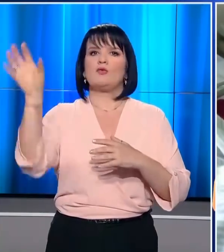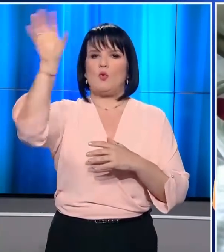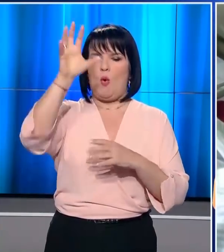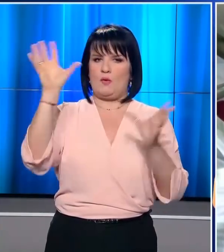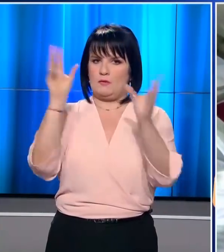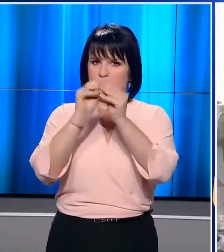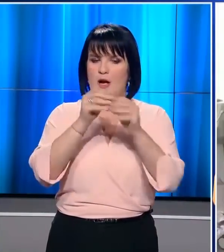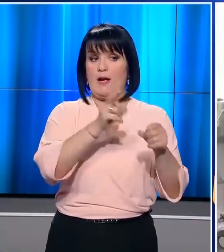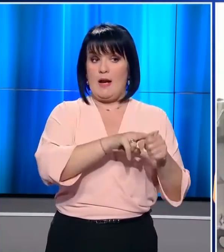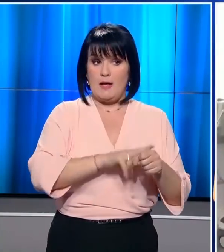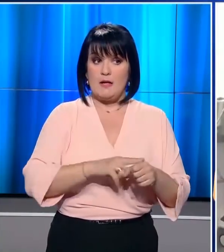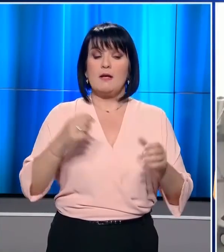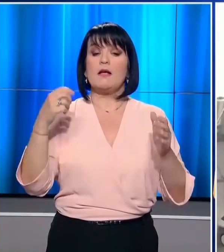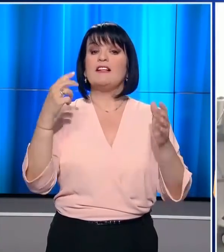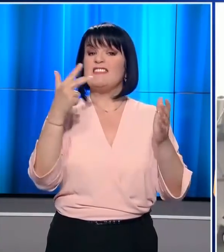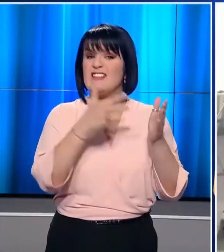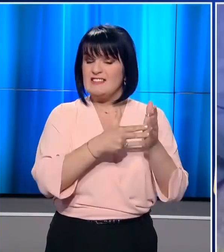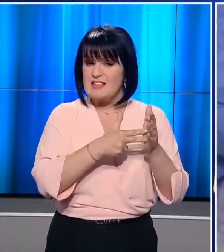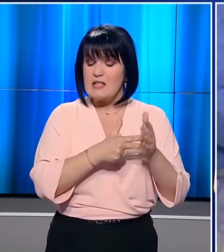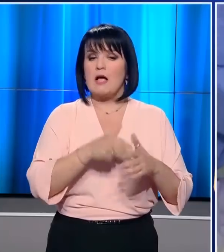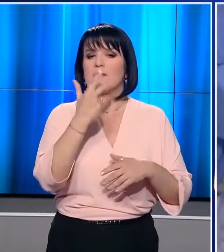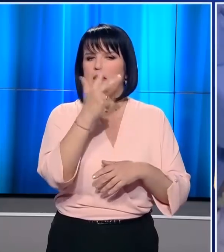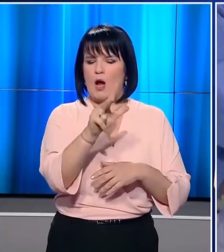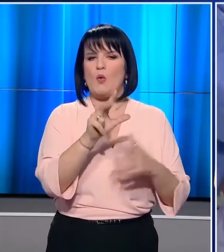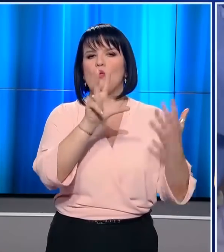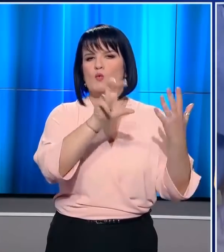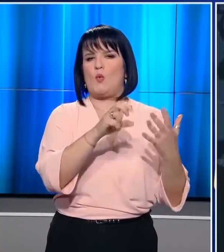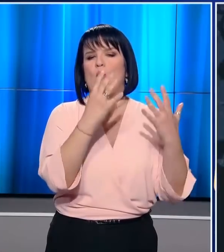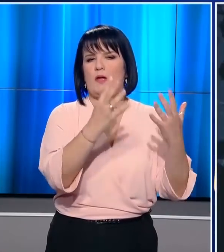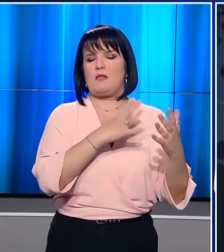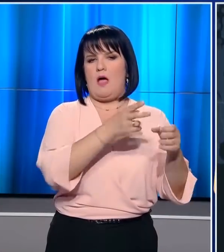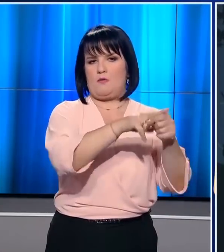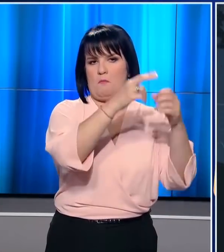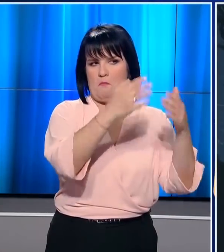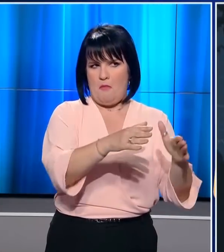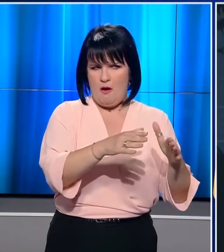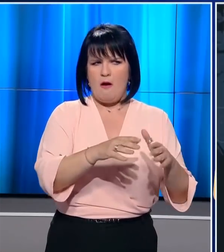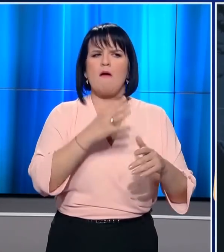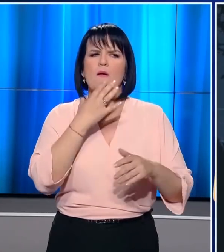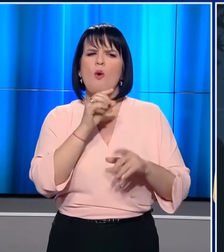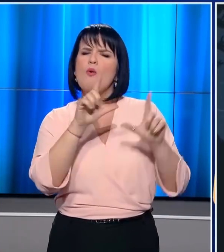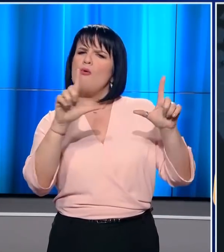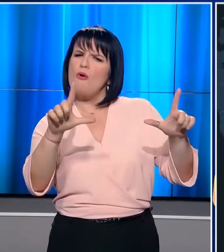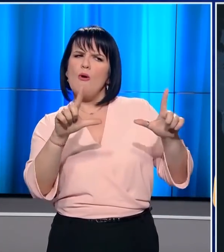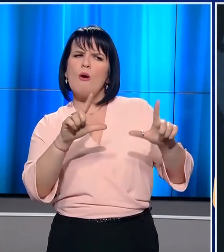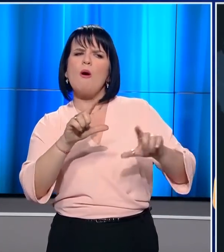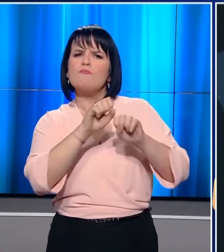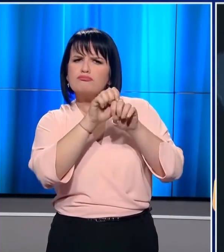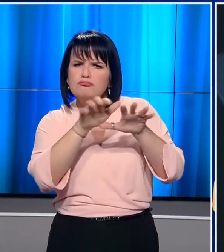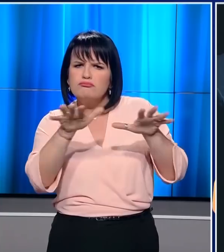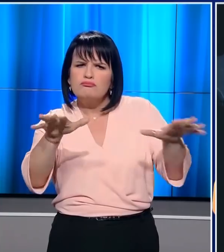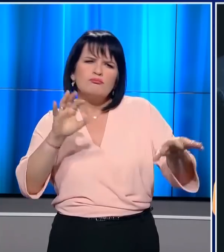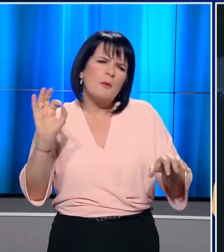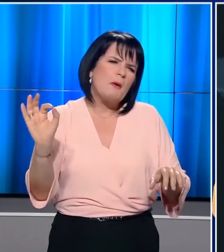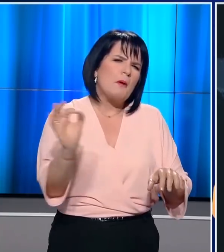νεκροί ανέρχονται πλέον στους 3.389. Σε αυτό το γραφικό φαίνεται η εξάπλωση του ιού από